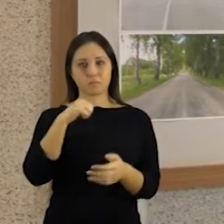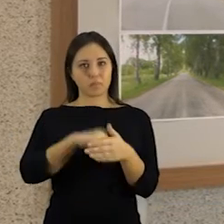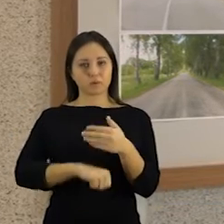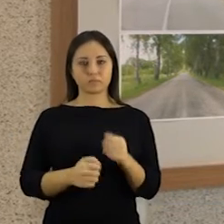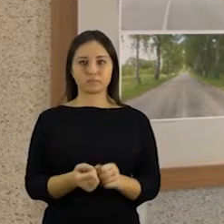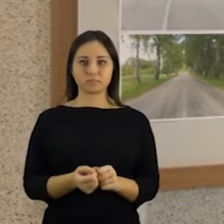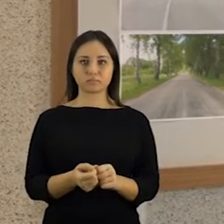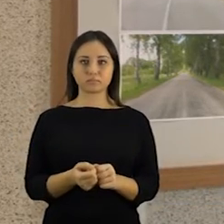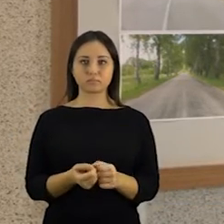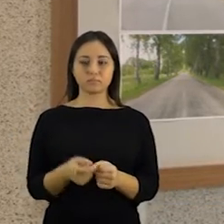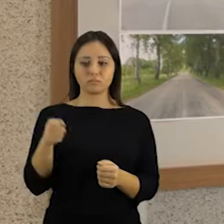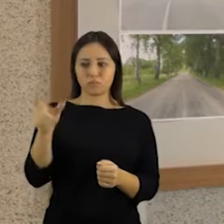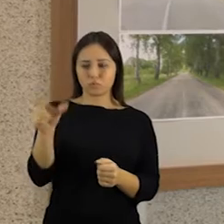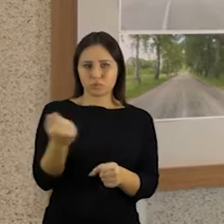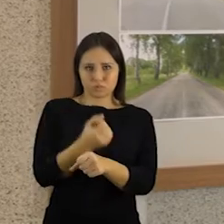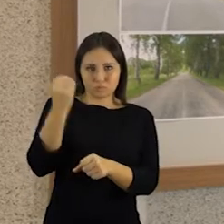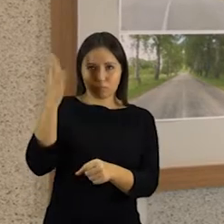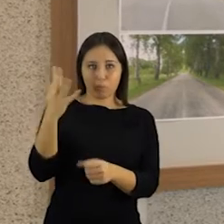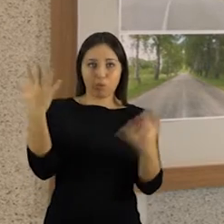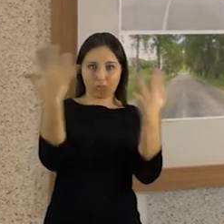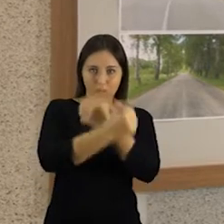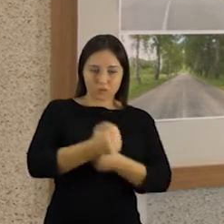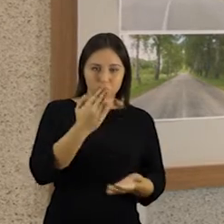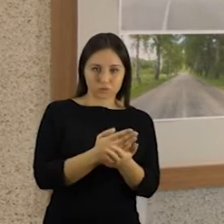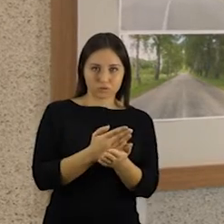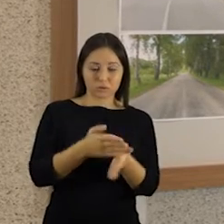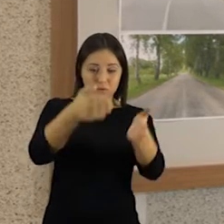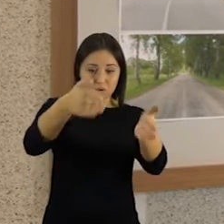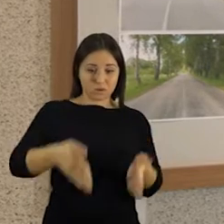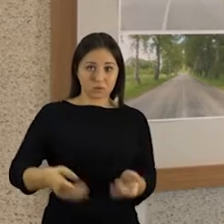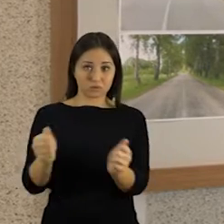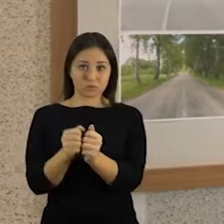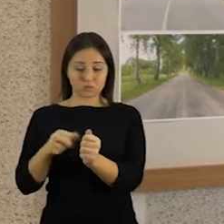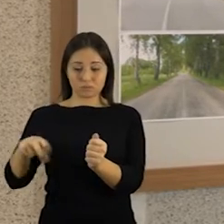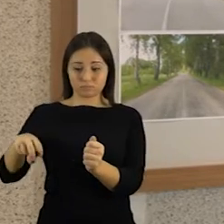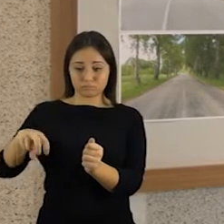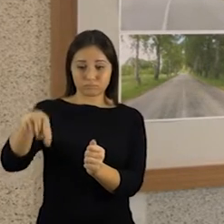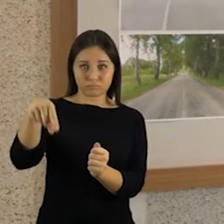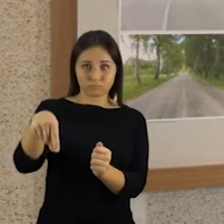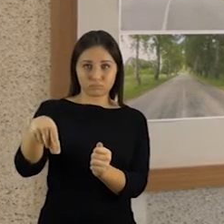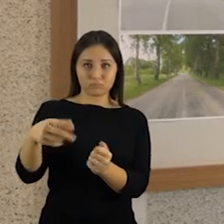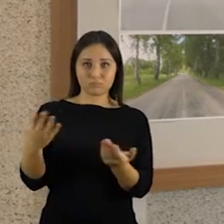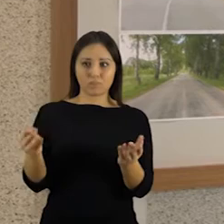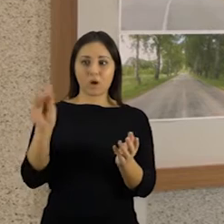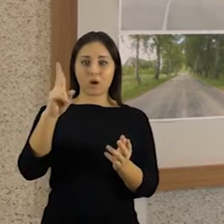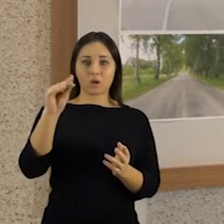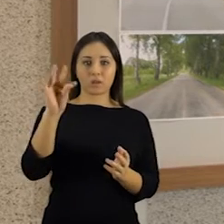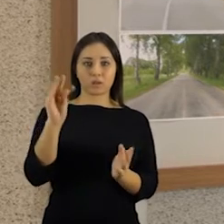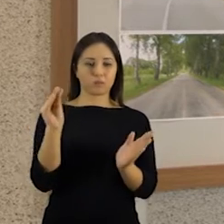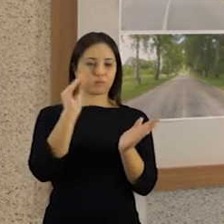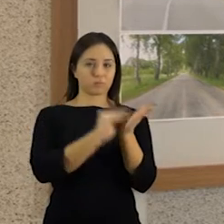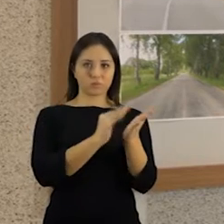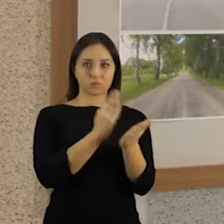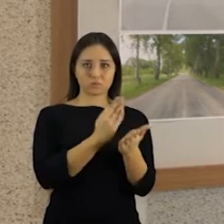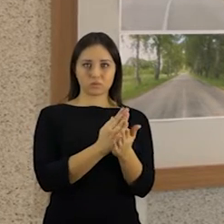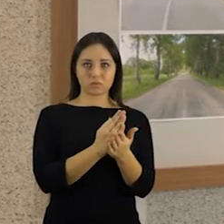svarbesnių akcentų vis tiek turi žmonės suprasti, jeigu jie eina tamsių paros metų kelkraščių, nepešių įdviraščių takų.